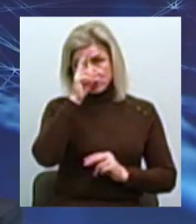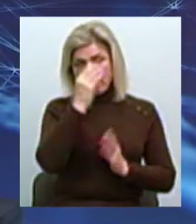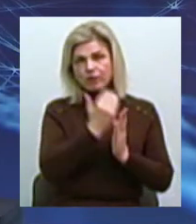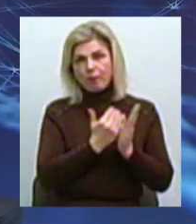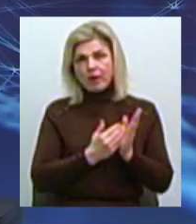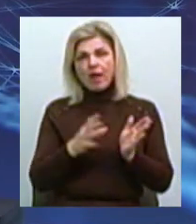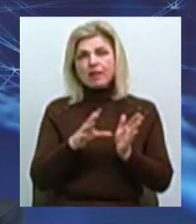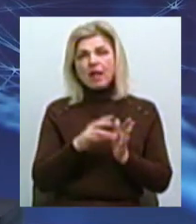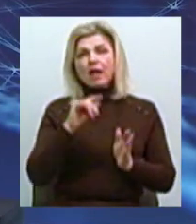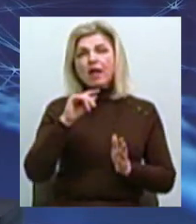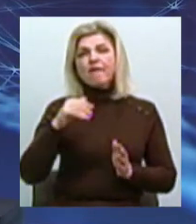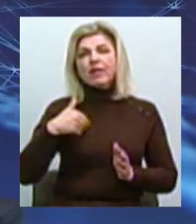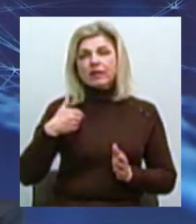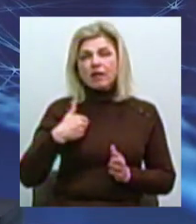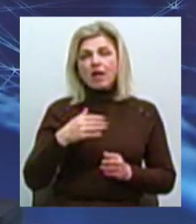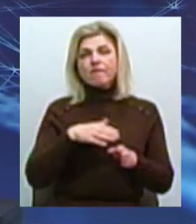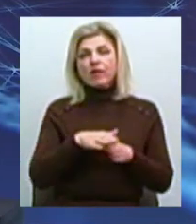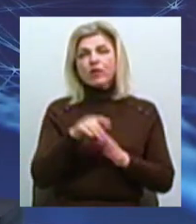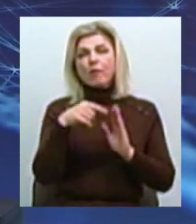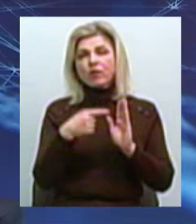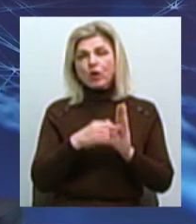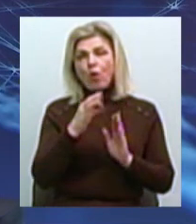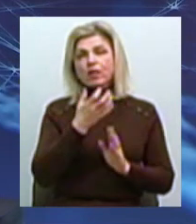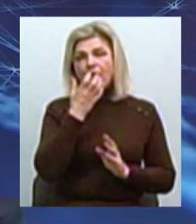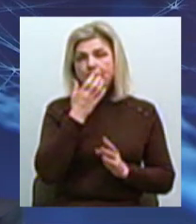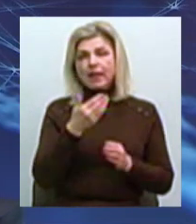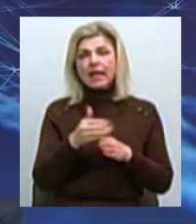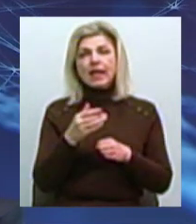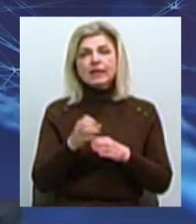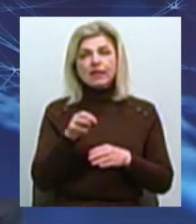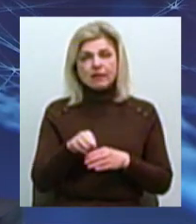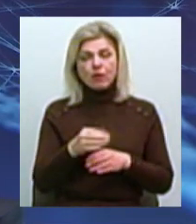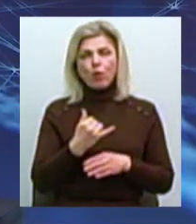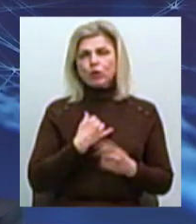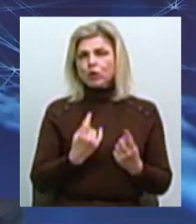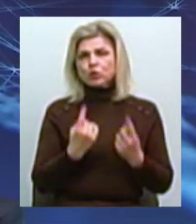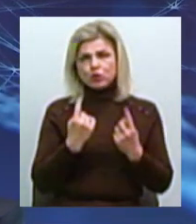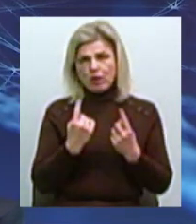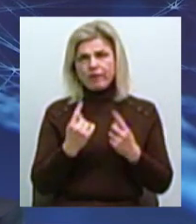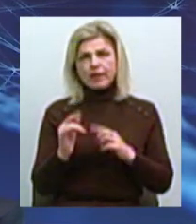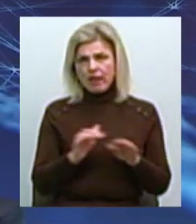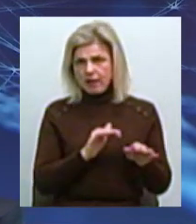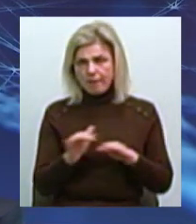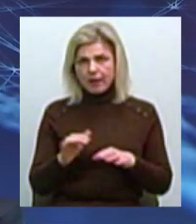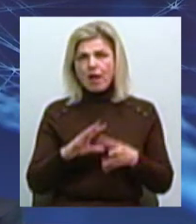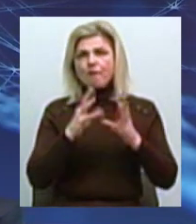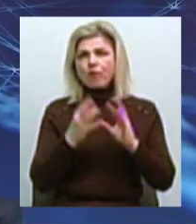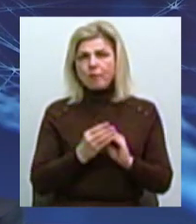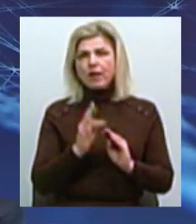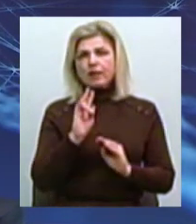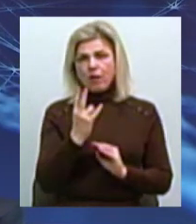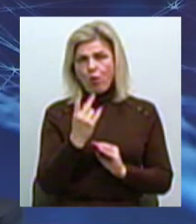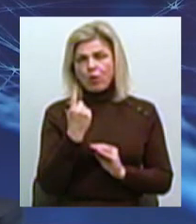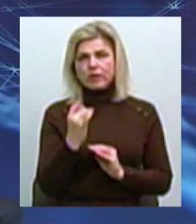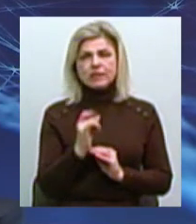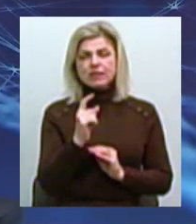енергоефективності в реалізації питань щодо теплих кредитів. У нас досить суттєва динаміка і, взагалі, Миколаїв один із перших